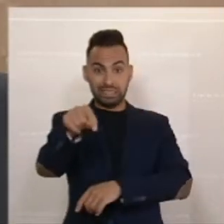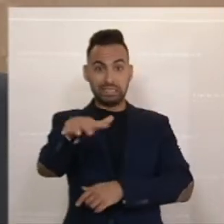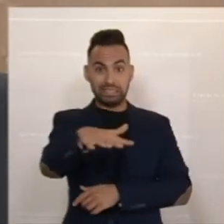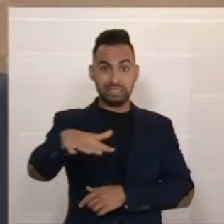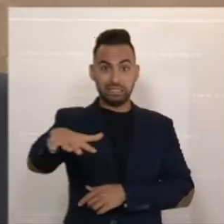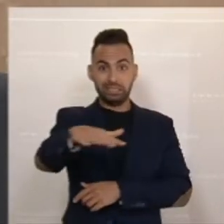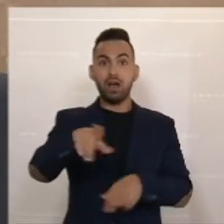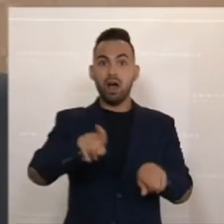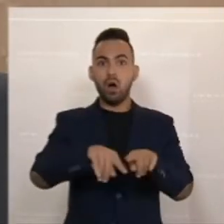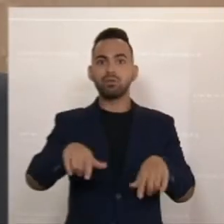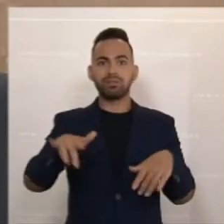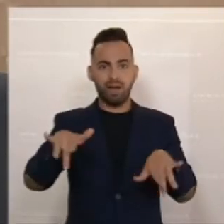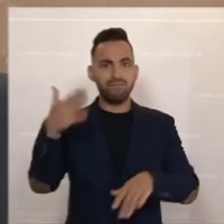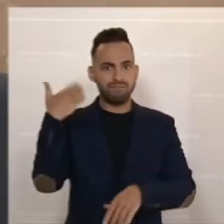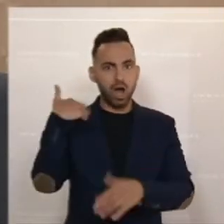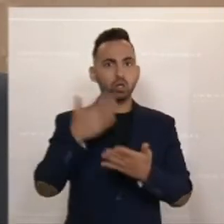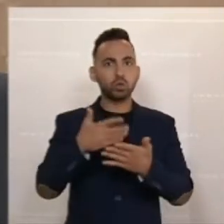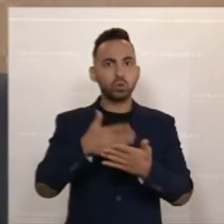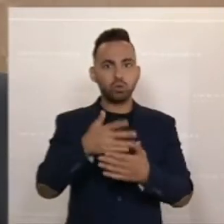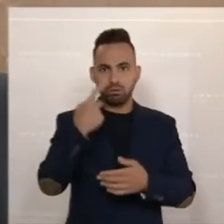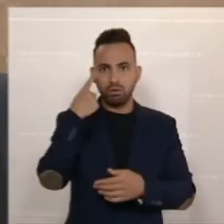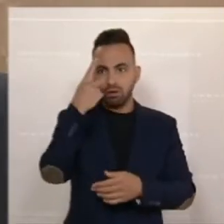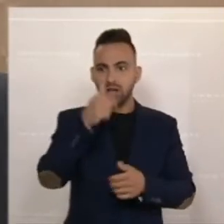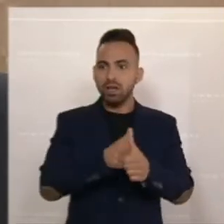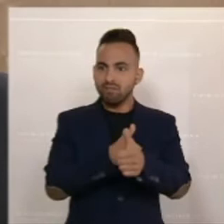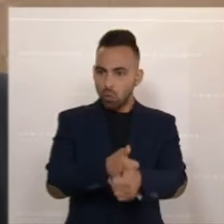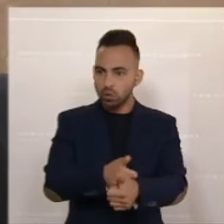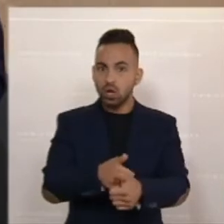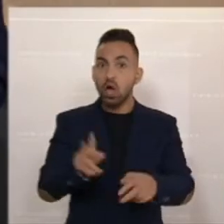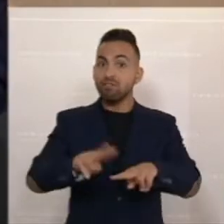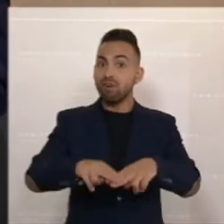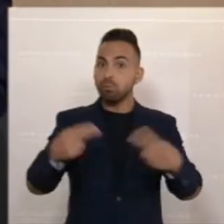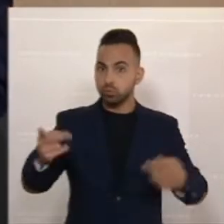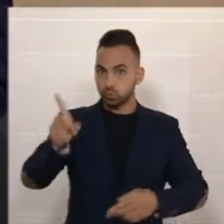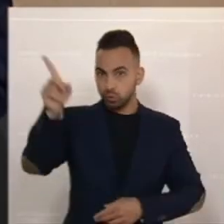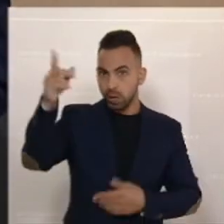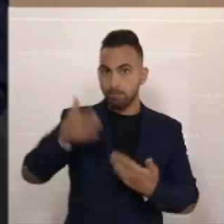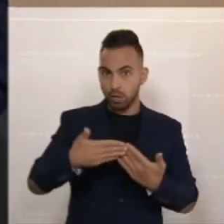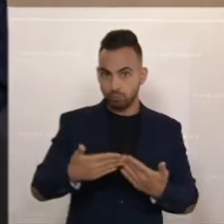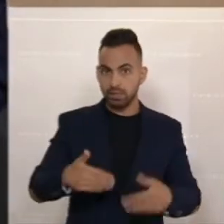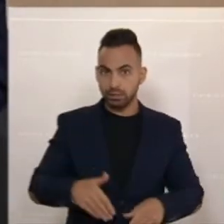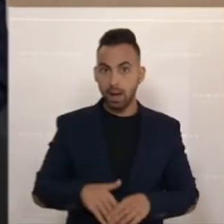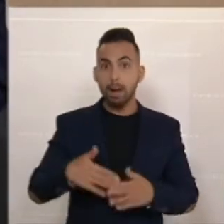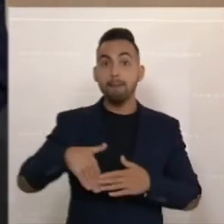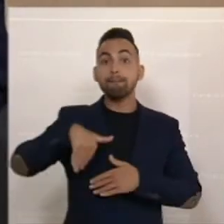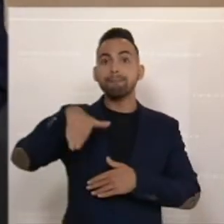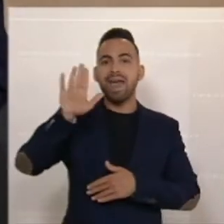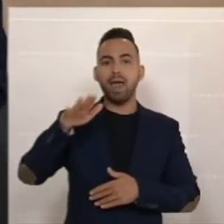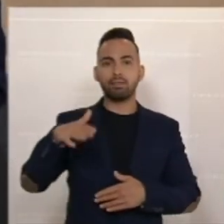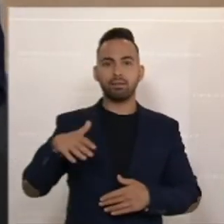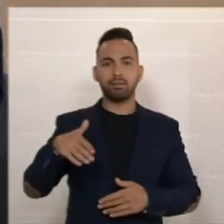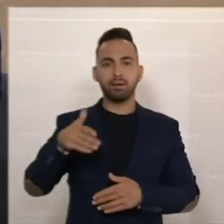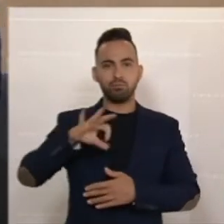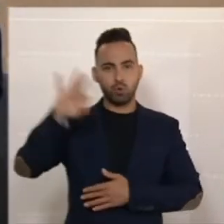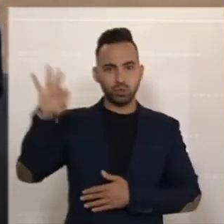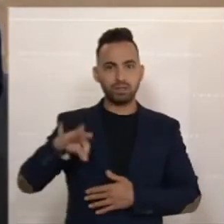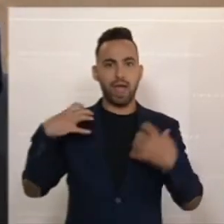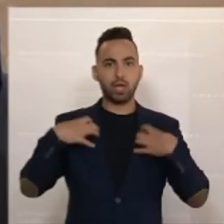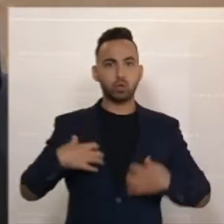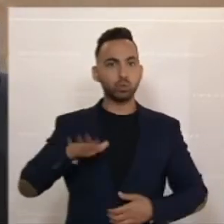ist auch dem Beispiel gefolgt worden. Der Verbund steht im Mehrheitseigentum der Republik Österreich.